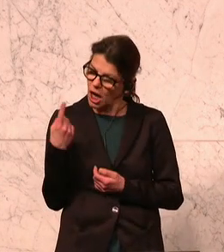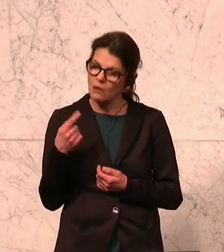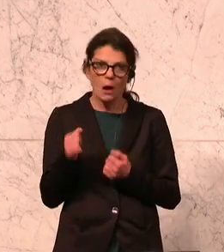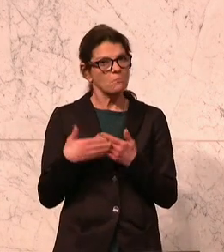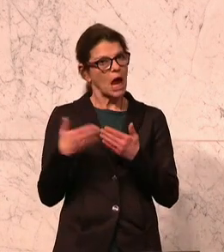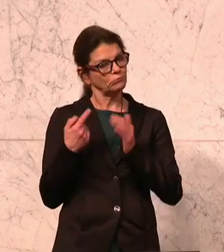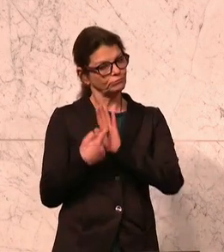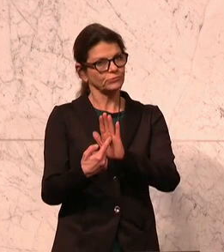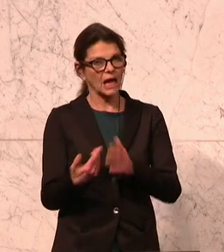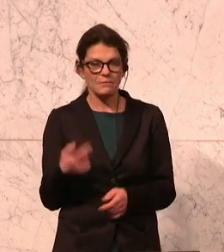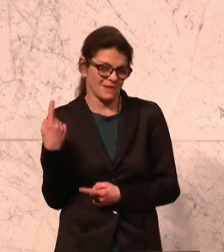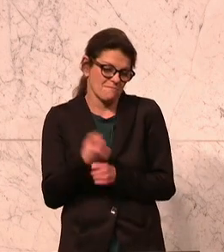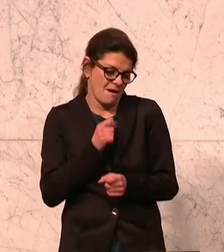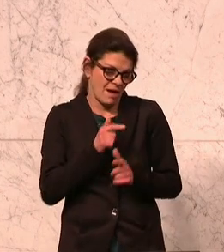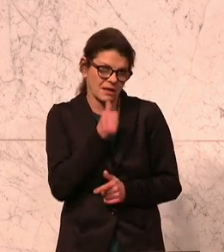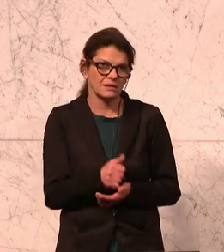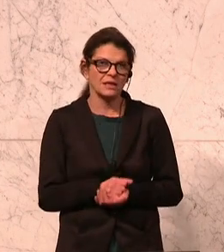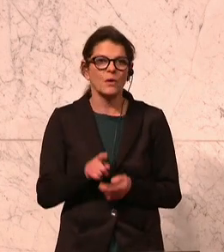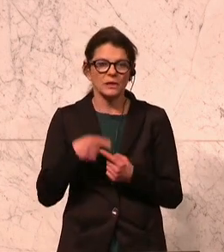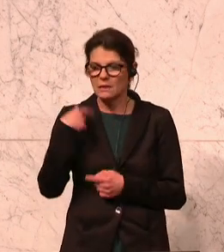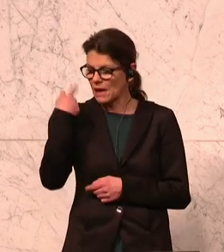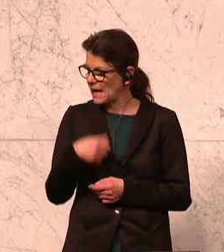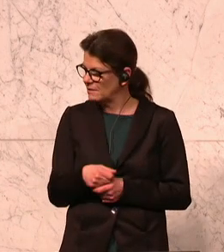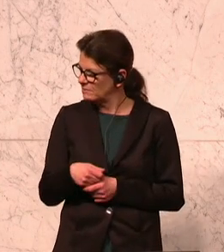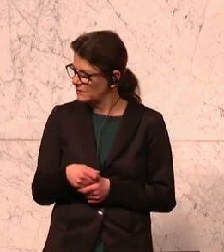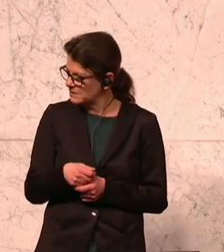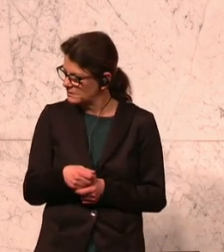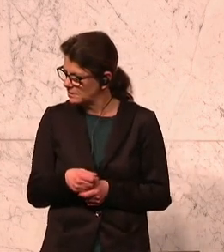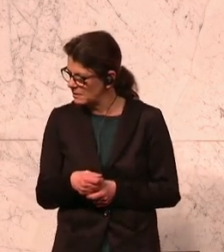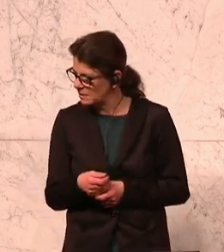Das tut er nicht und im Übrigen bin ich der Meinung, bring them home now.